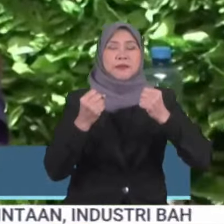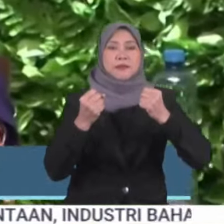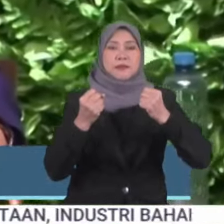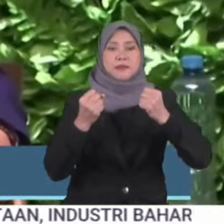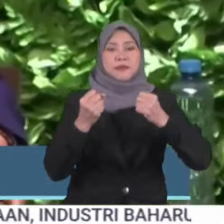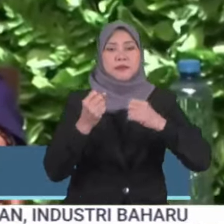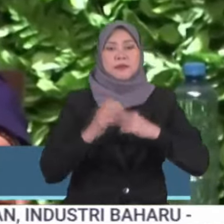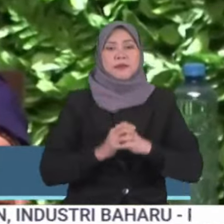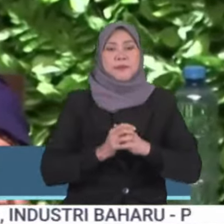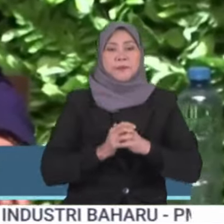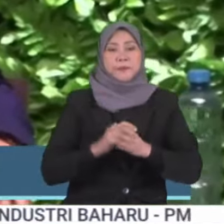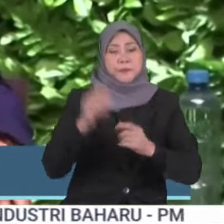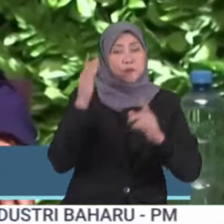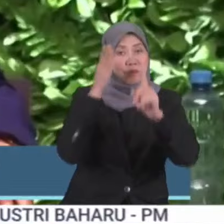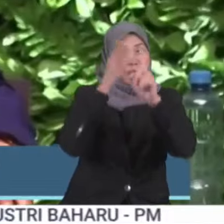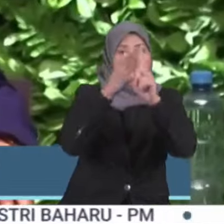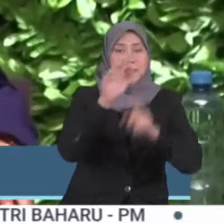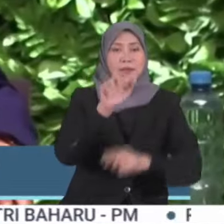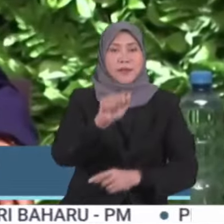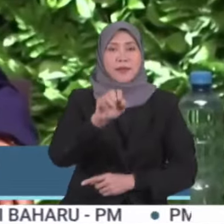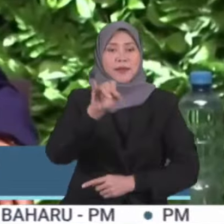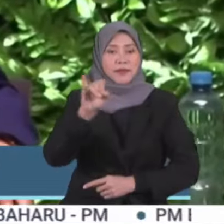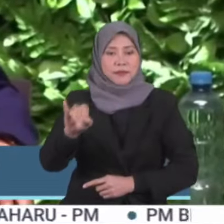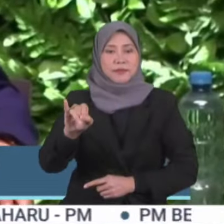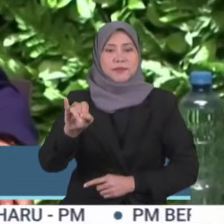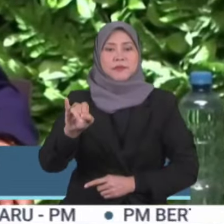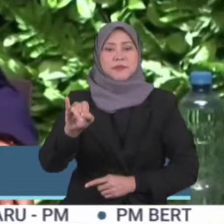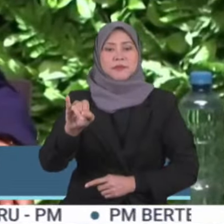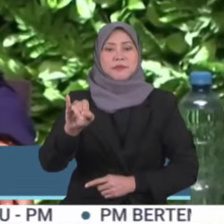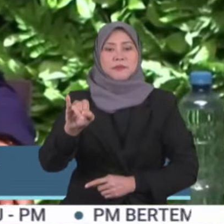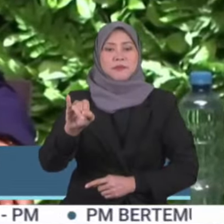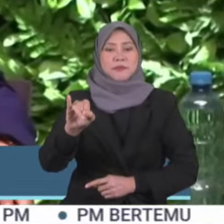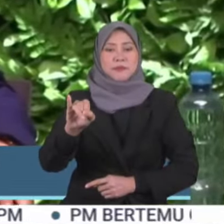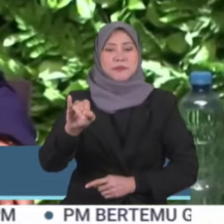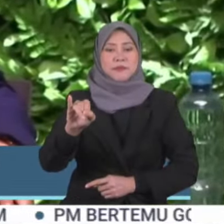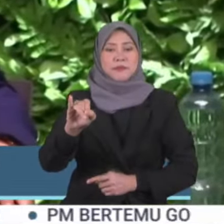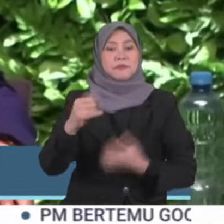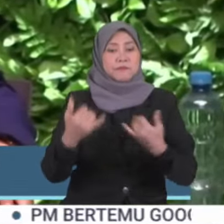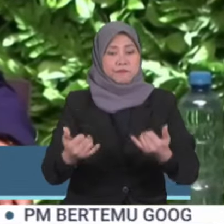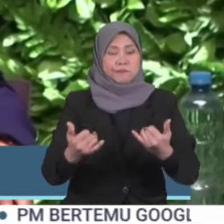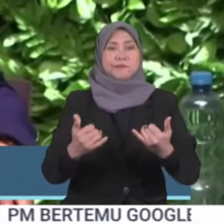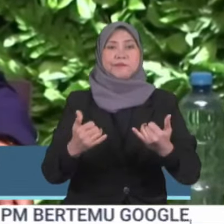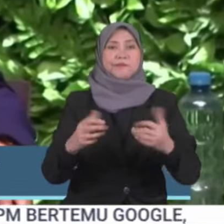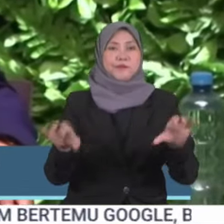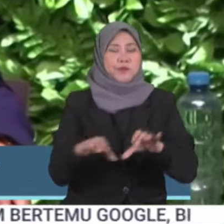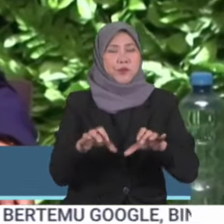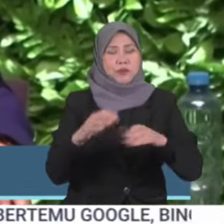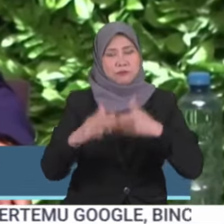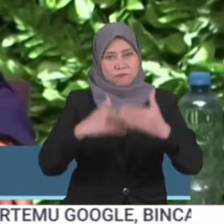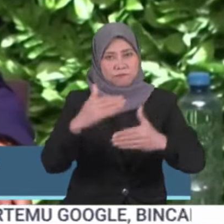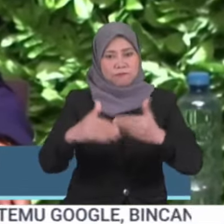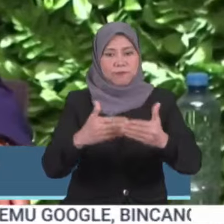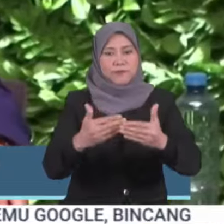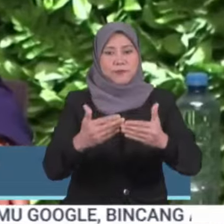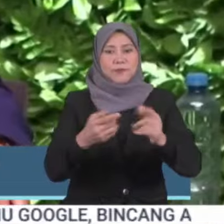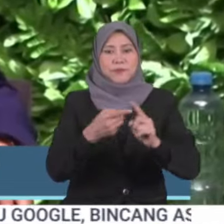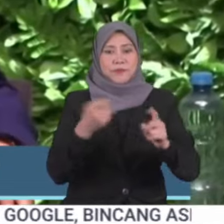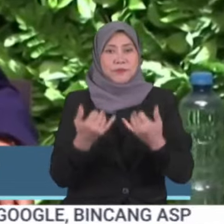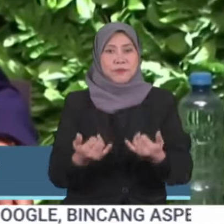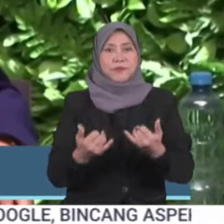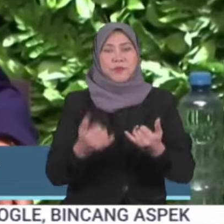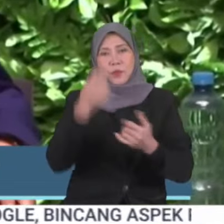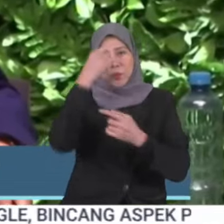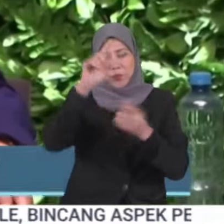Dan AI adalah jawabannya untuk sekarang. Untuk memastikan transformasi digital.